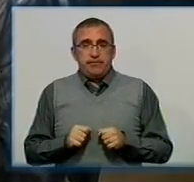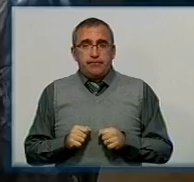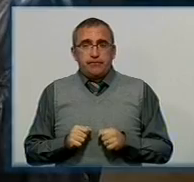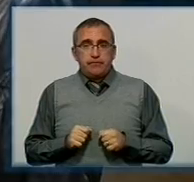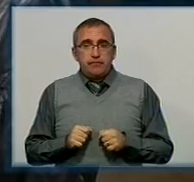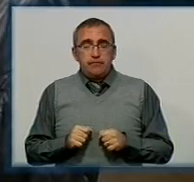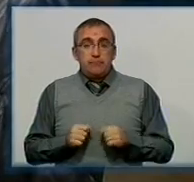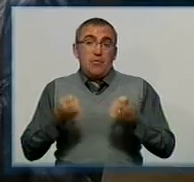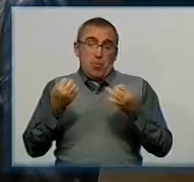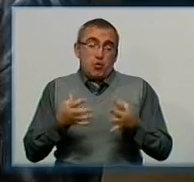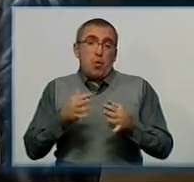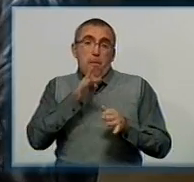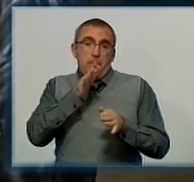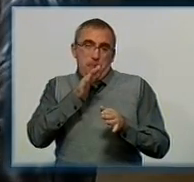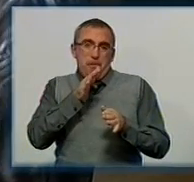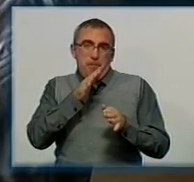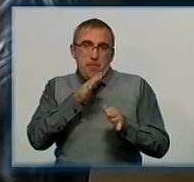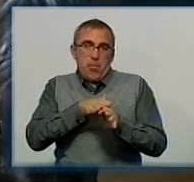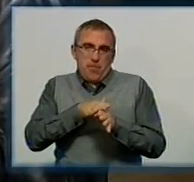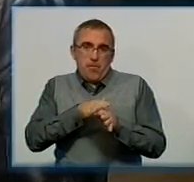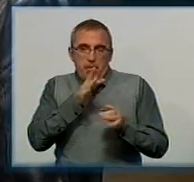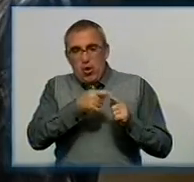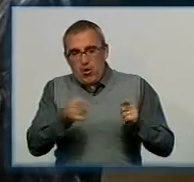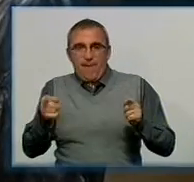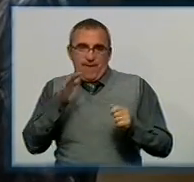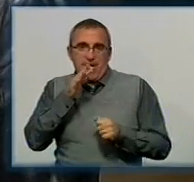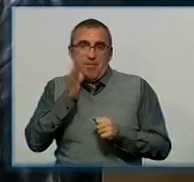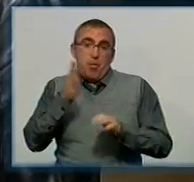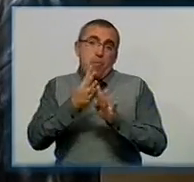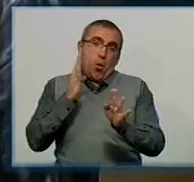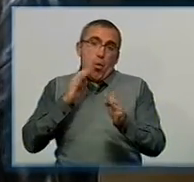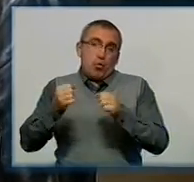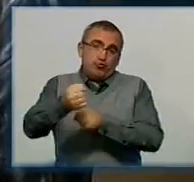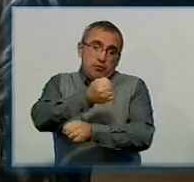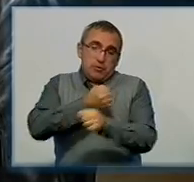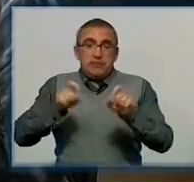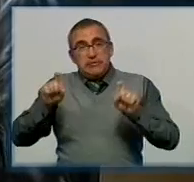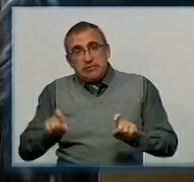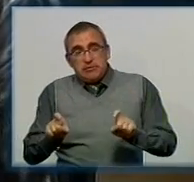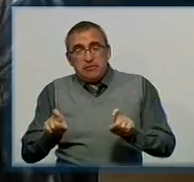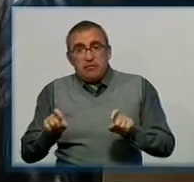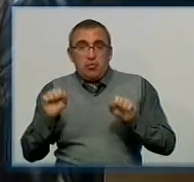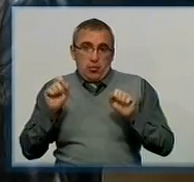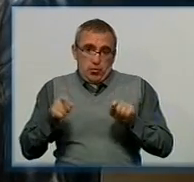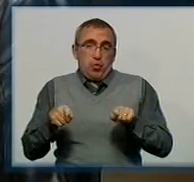Просто проводити час. Ну, якщо спати, то по черзі сидіти теж.